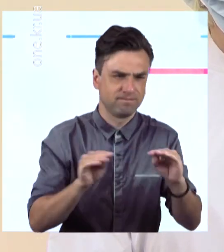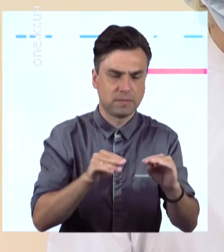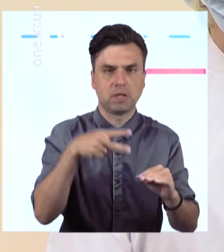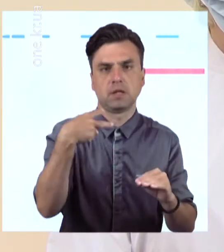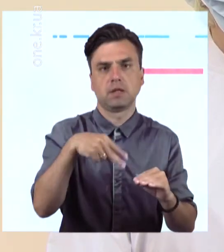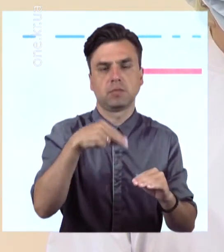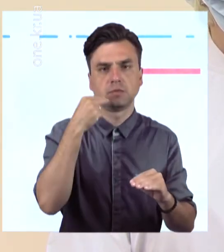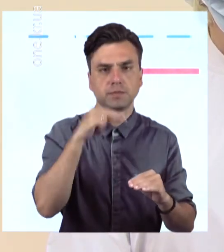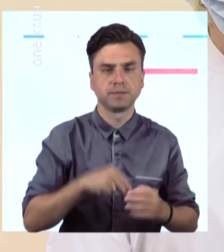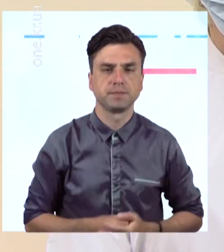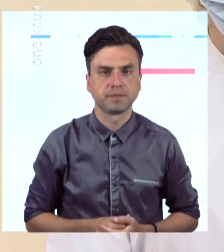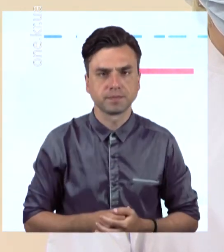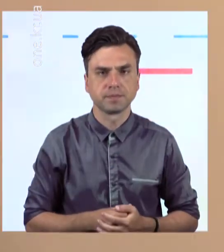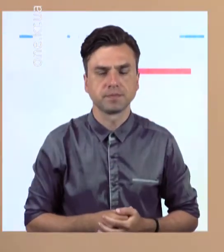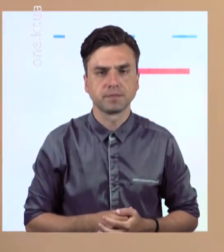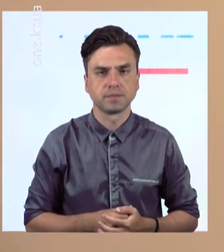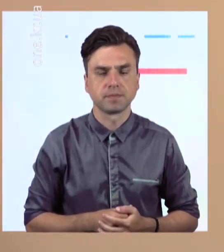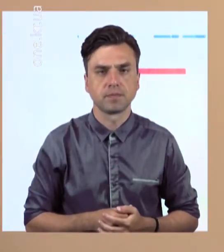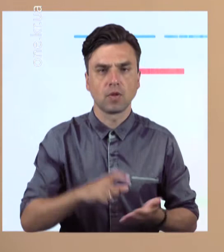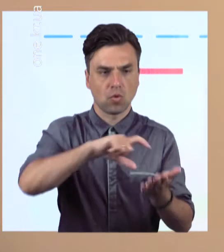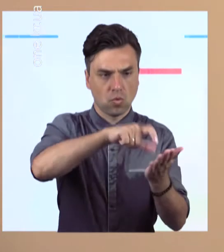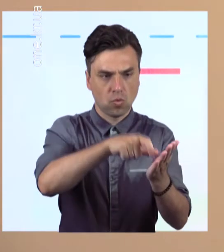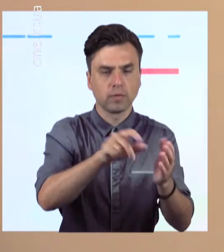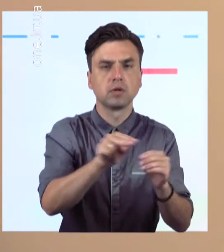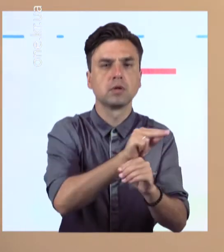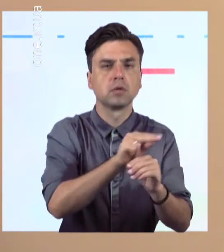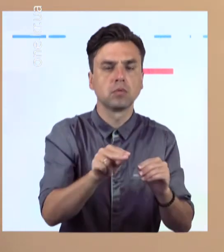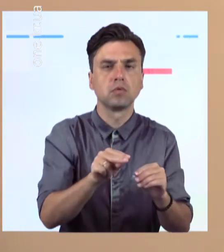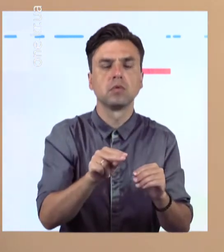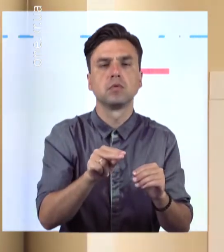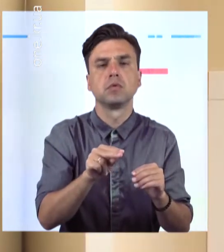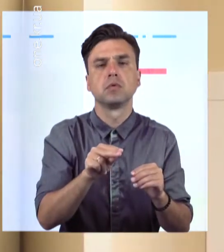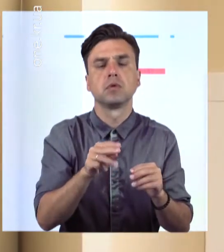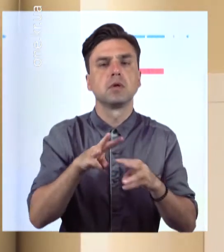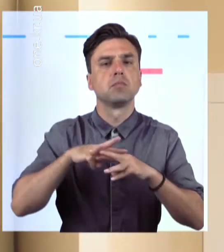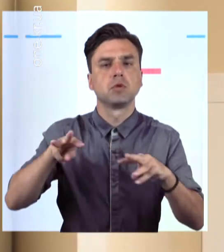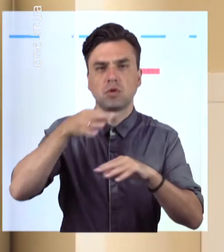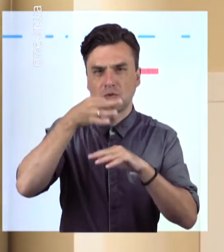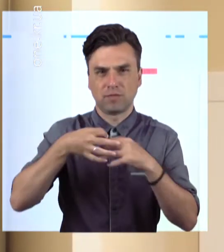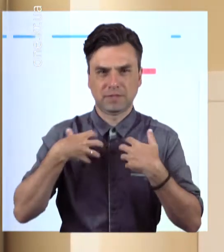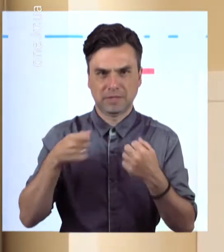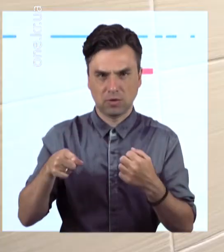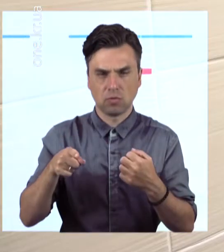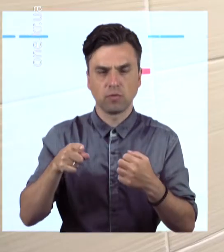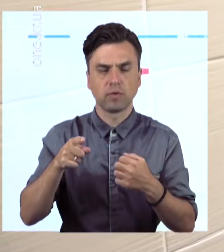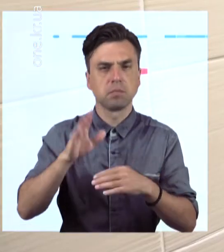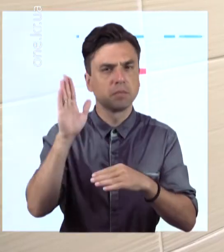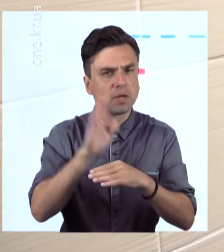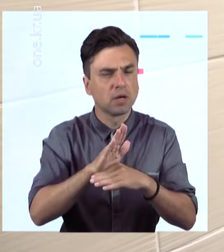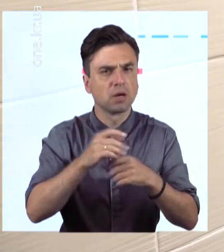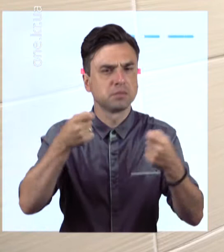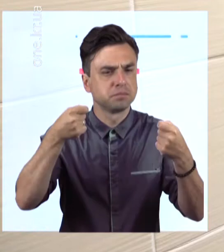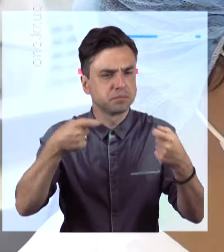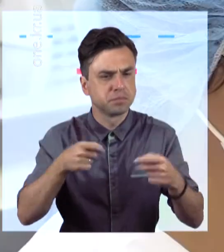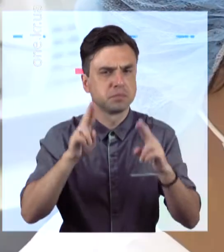початку роботи цього відділу. Ремонт приміщення виконали згідно з діючими вимогами Міністерства охорони здоров'я України. Потужність цього